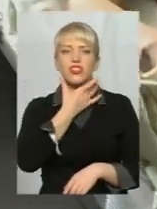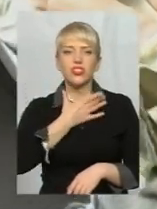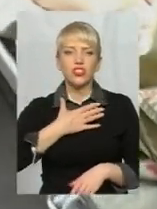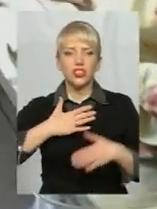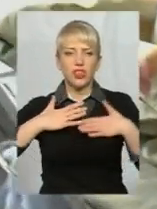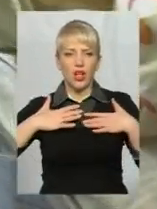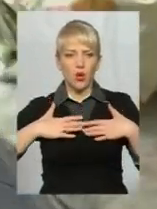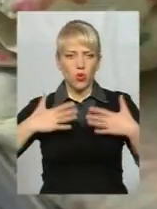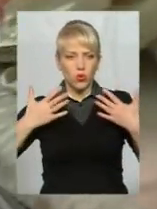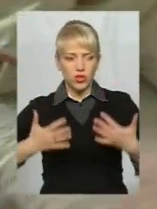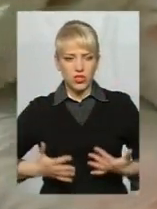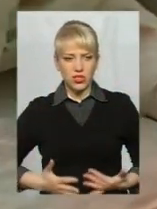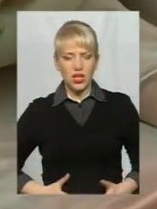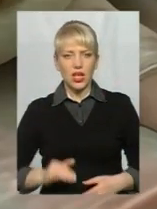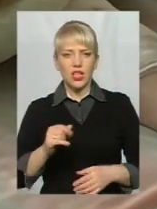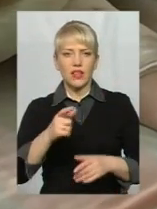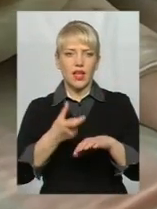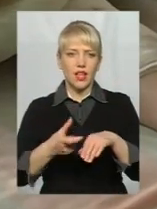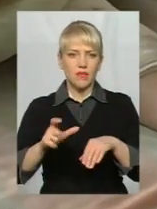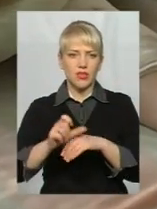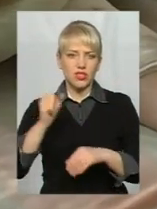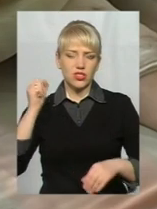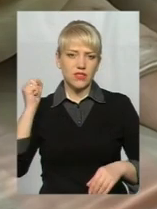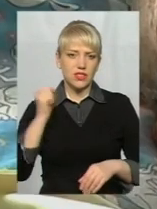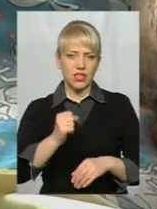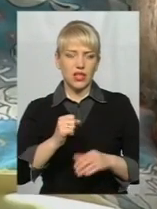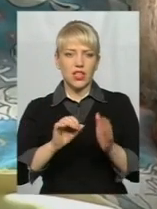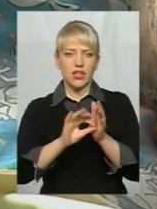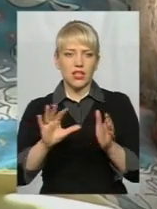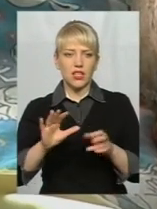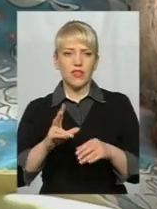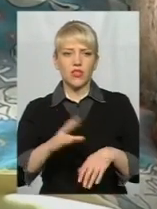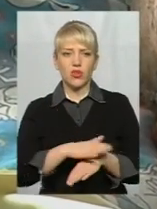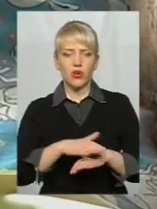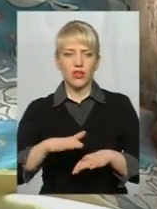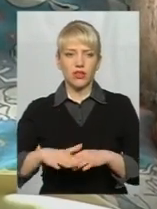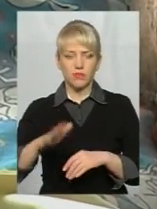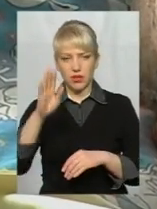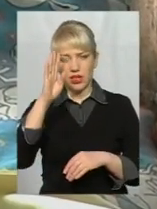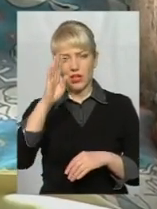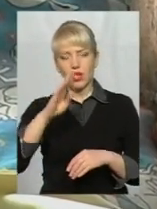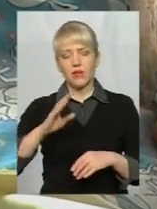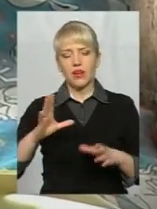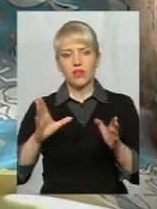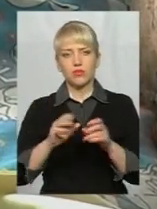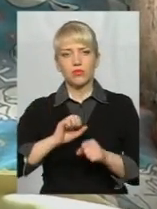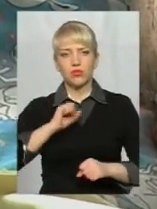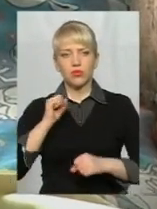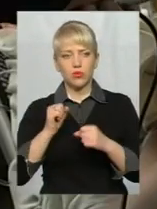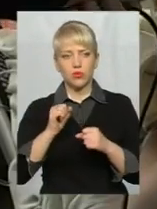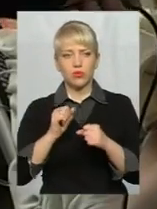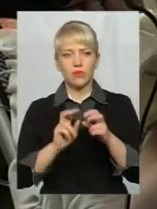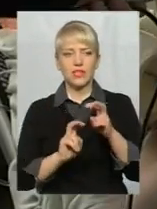струм уразив обидві ноги. Зі слів самого школяра, він разом з приятелями грався на залізничному вокзалі. Згодом хлопчина заліз на вагон.